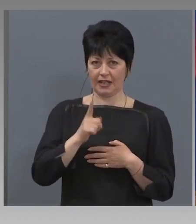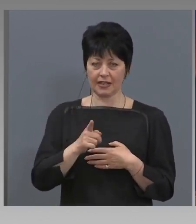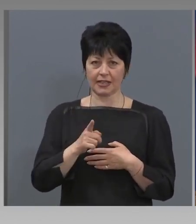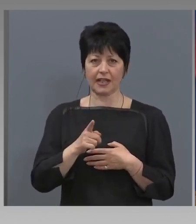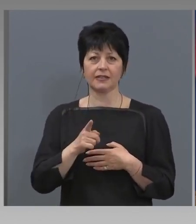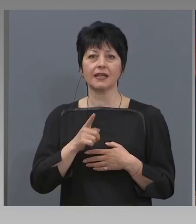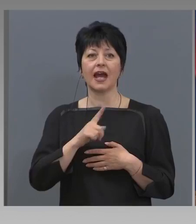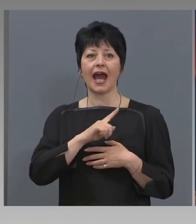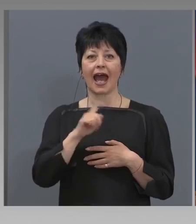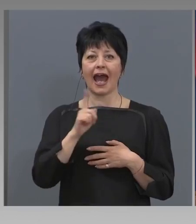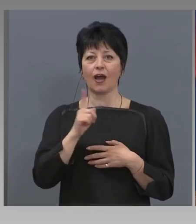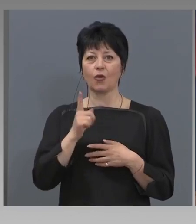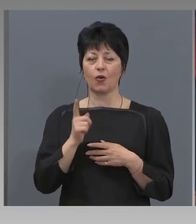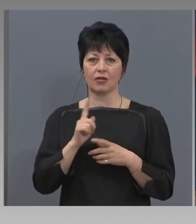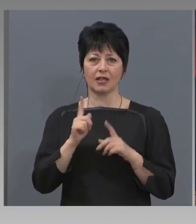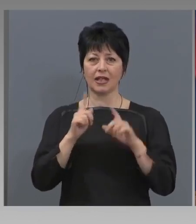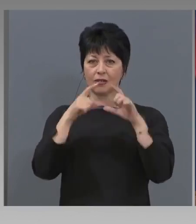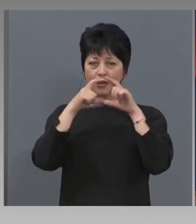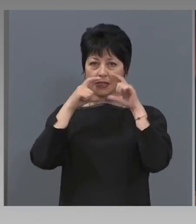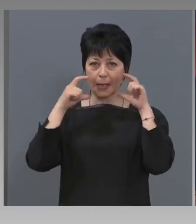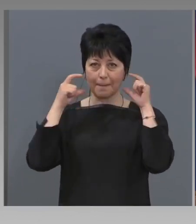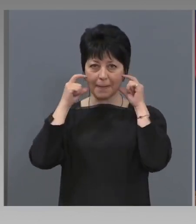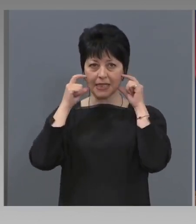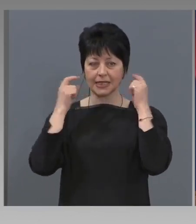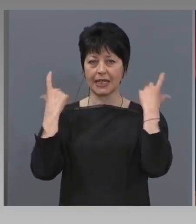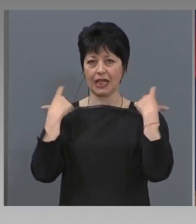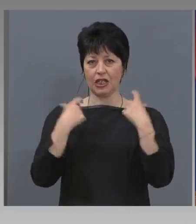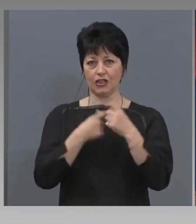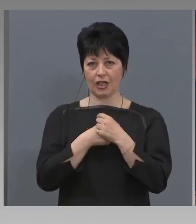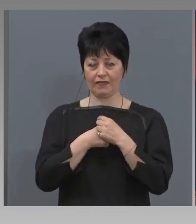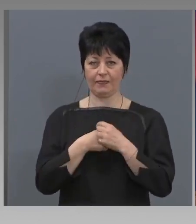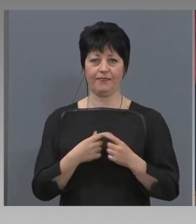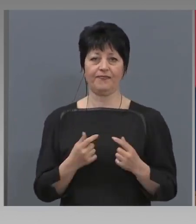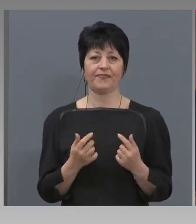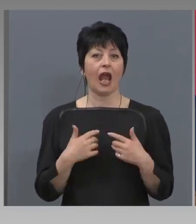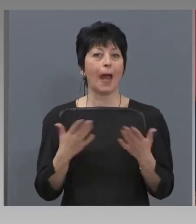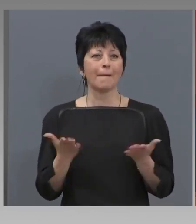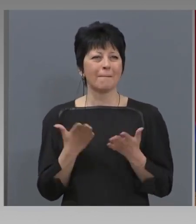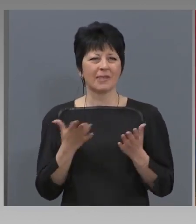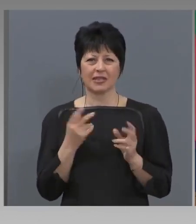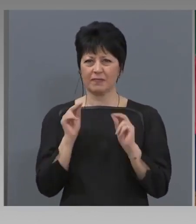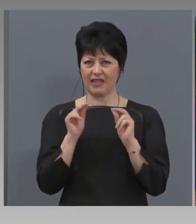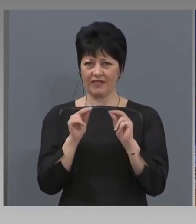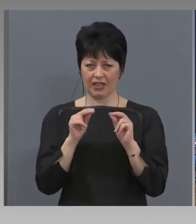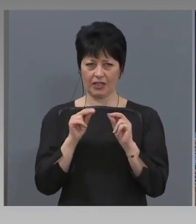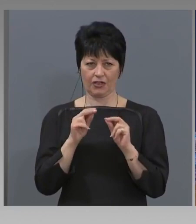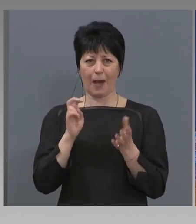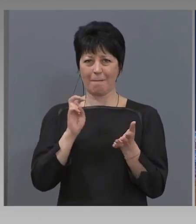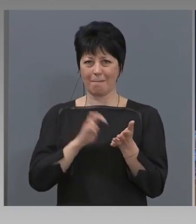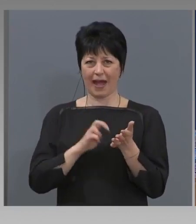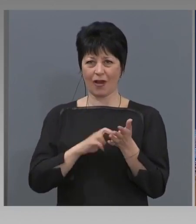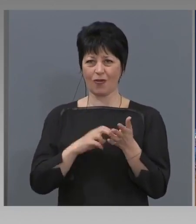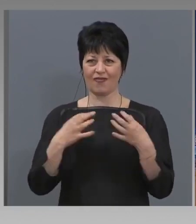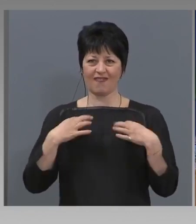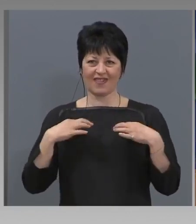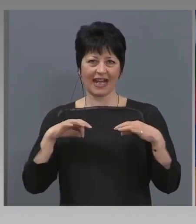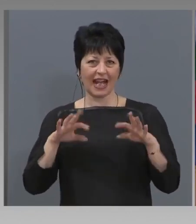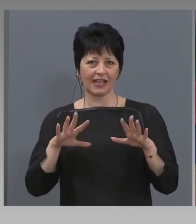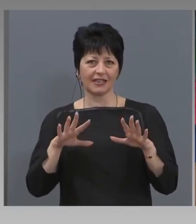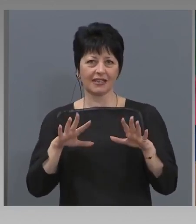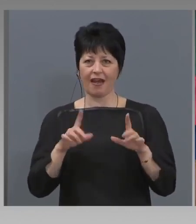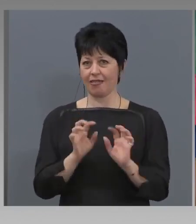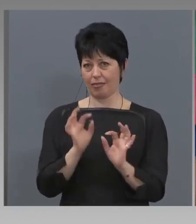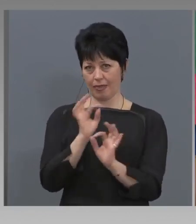не се носят маски? Или шалове? Бързам да ви кажа, че банкова вакансия няма. Вакансията е само